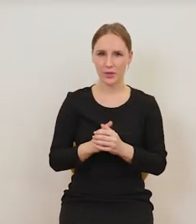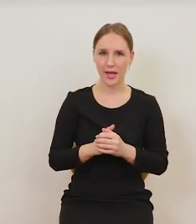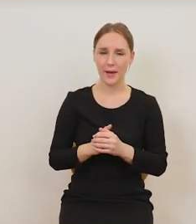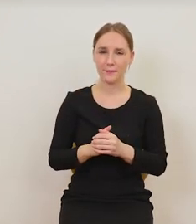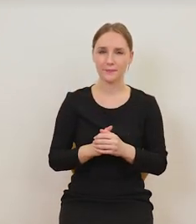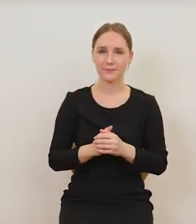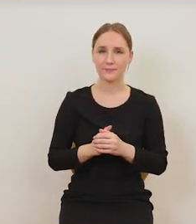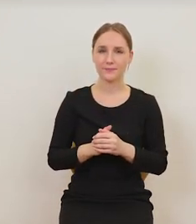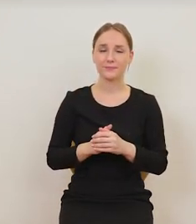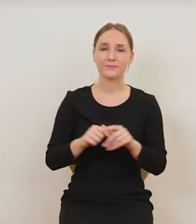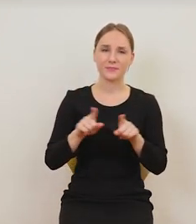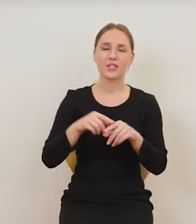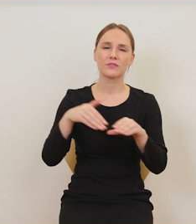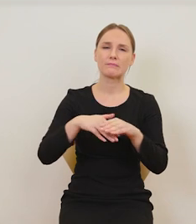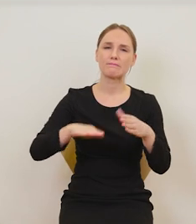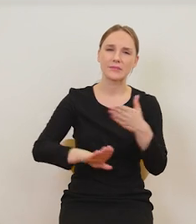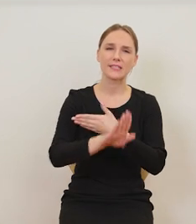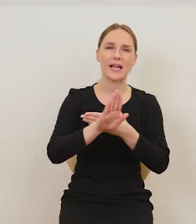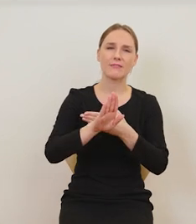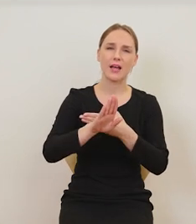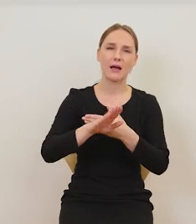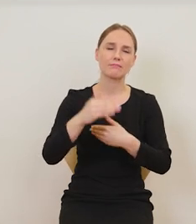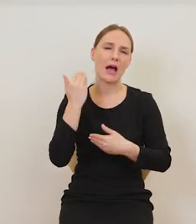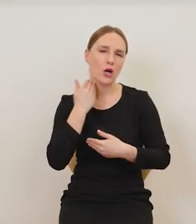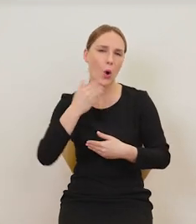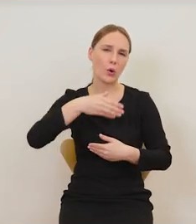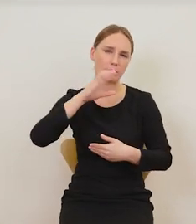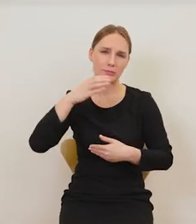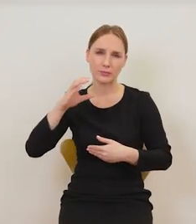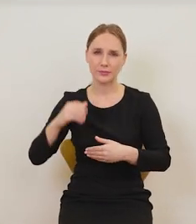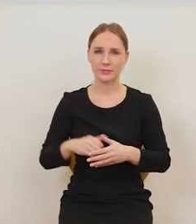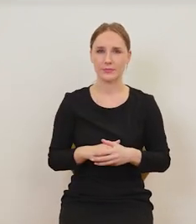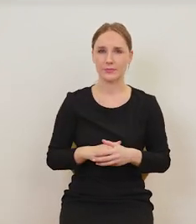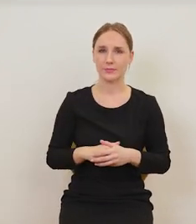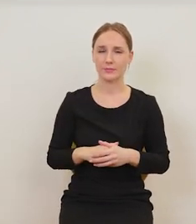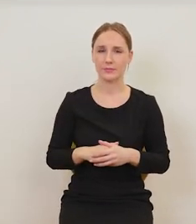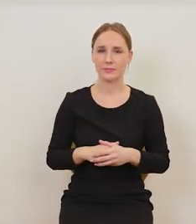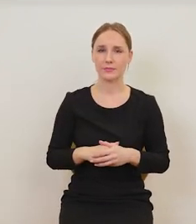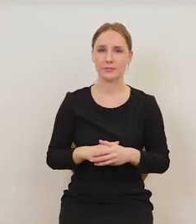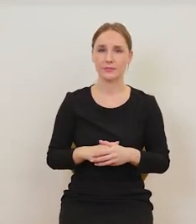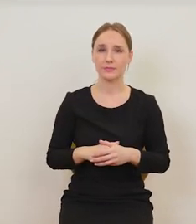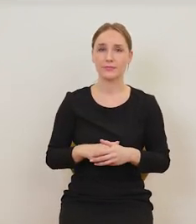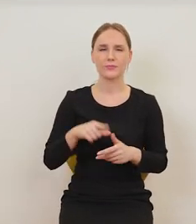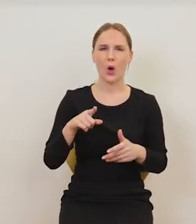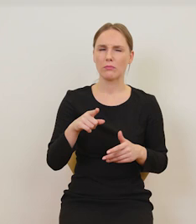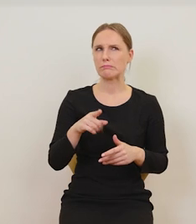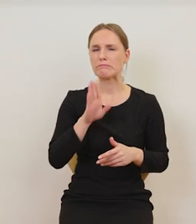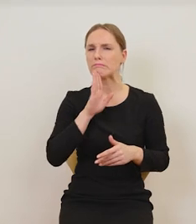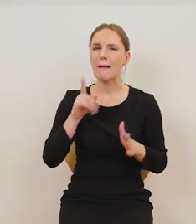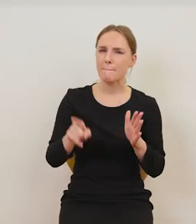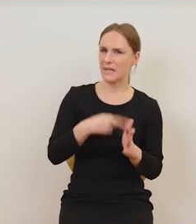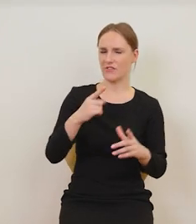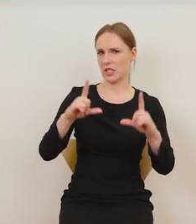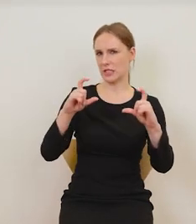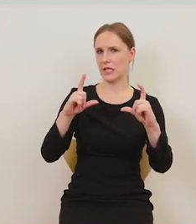zawierające czy przedstawiające pijących alkohol. I tutaj pokazany jest jego, to jest jedno z pierwszych zdjęć w